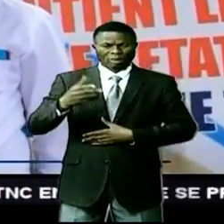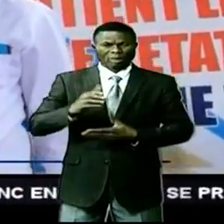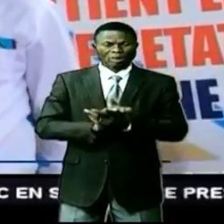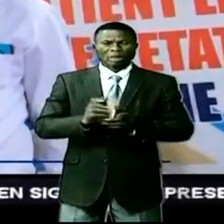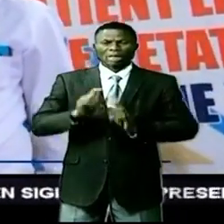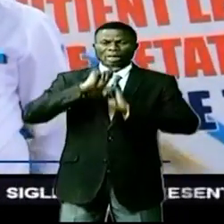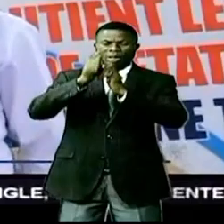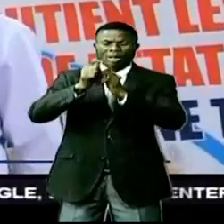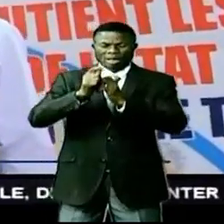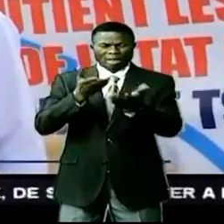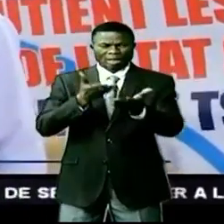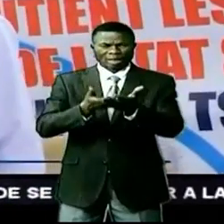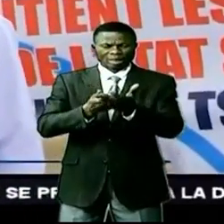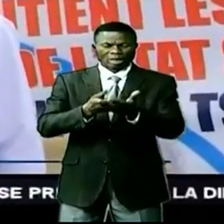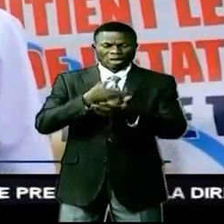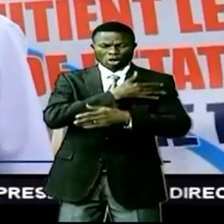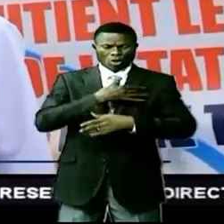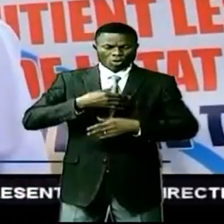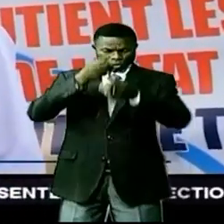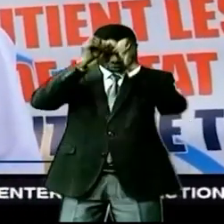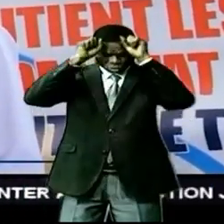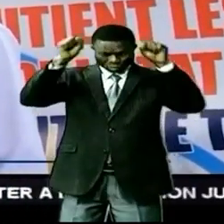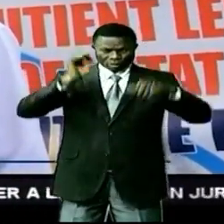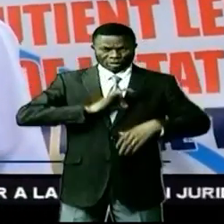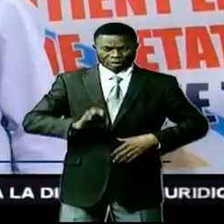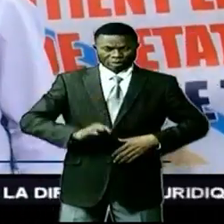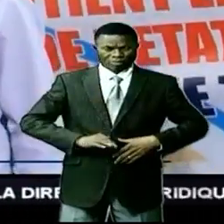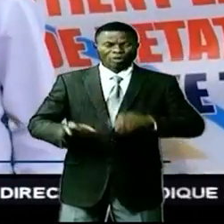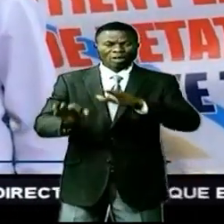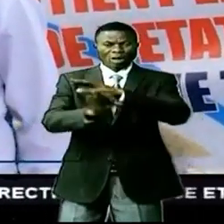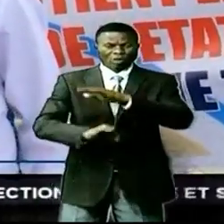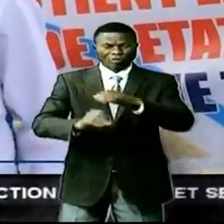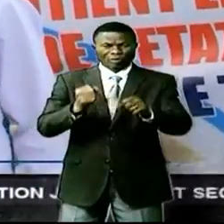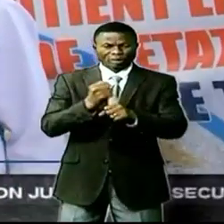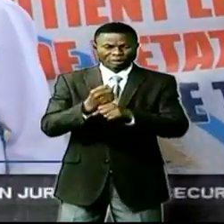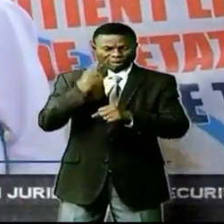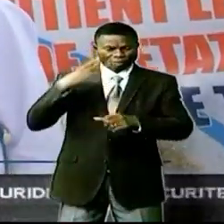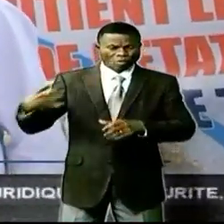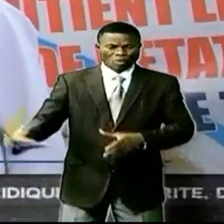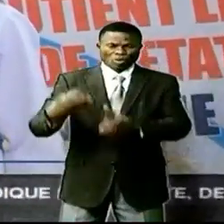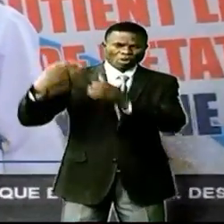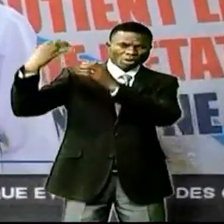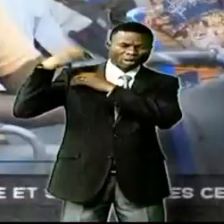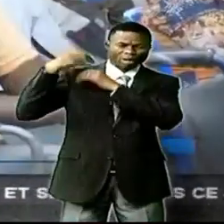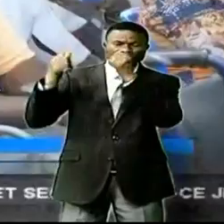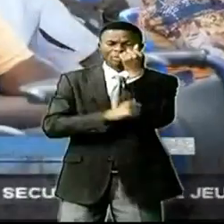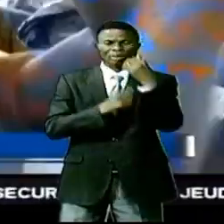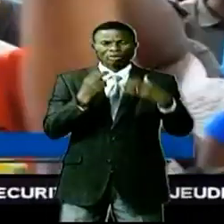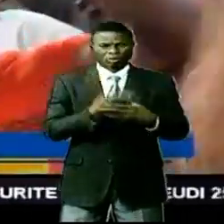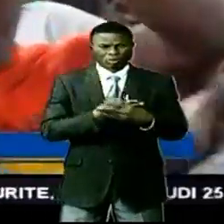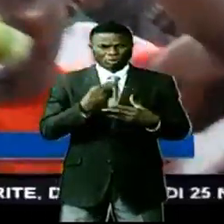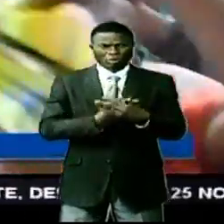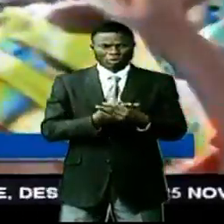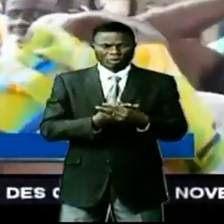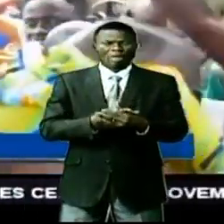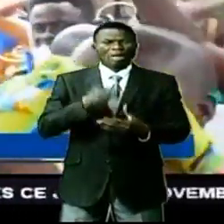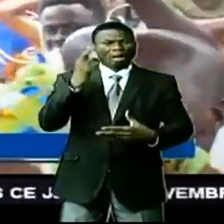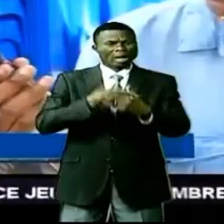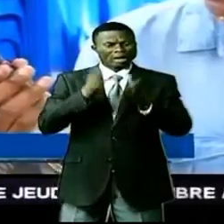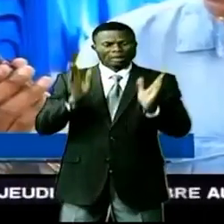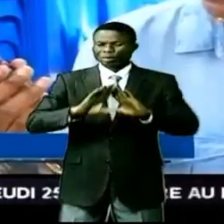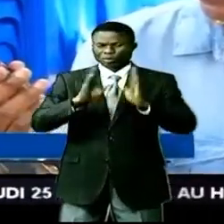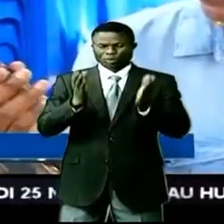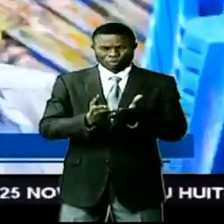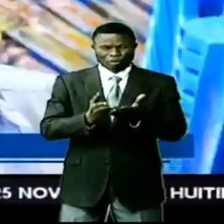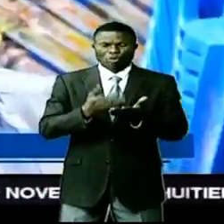ce geste au nom du chef de l'État. Nous sommes une fondation qui oeuvre pour la prise en charge de personnes vivant avec handicap. Le bénéficiaire n'a pas